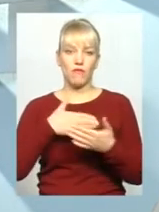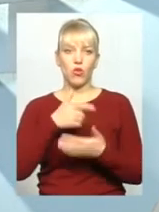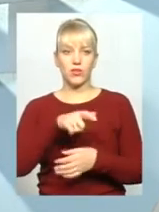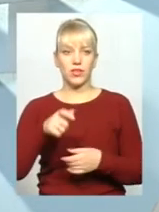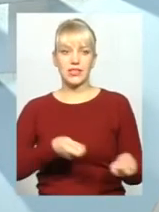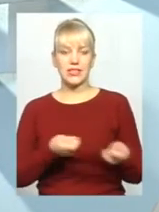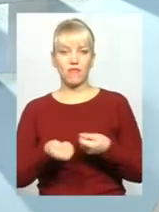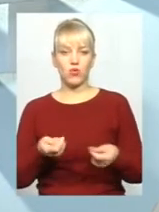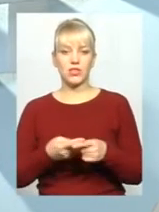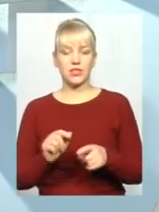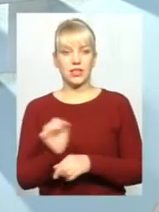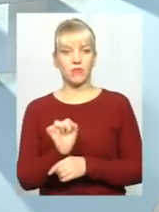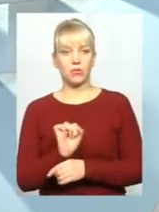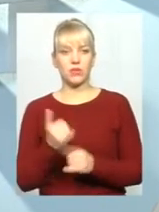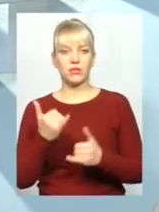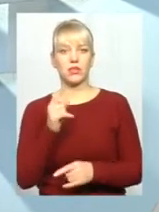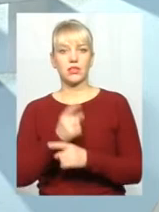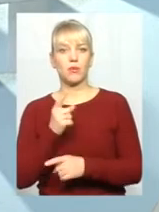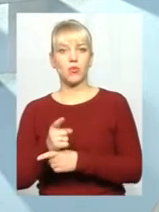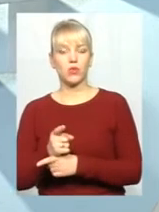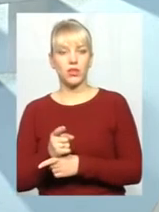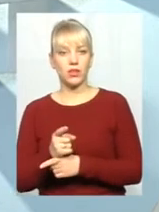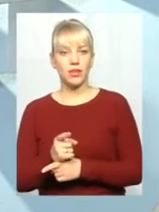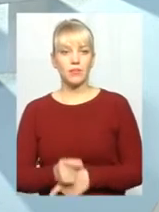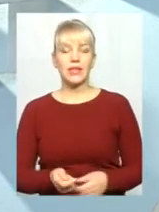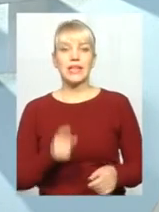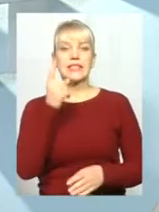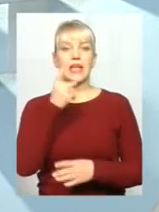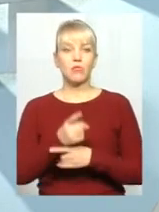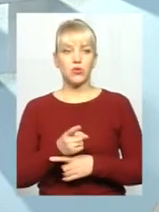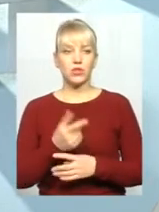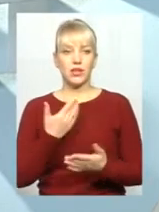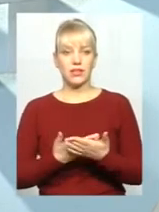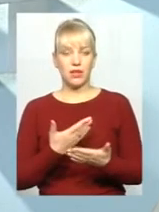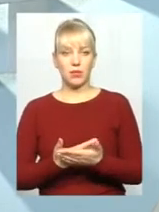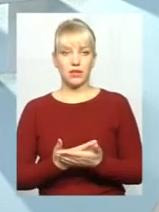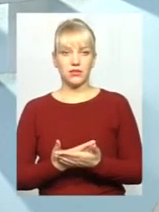сюди ці автомобілі, зараз на даний момент заборонили. Забороняються, наприклад,